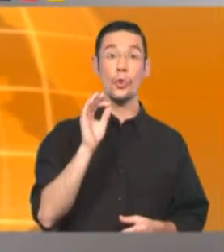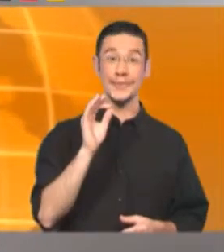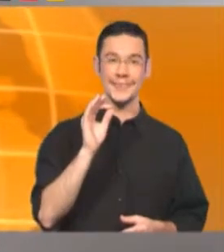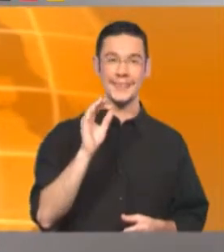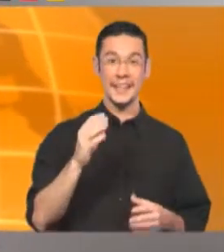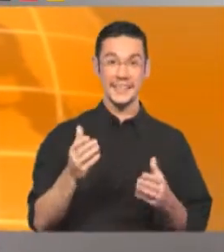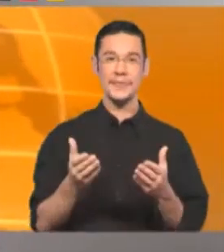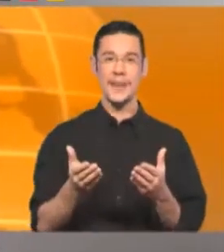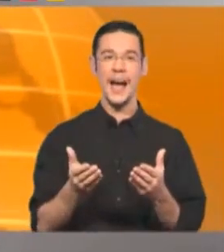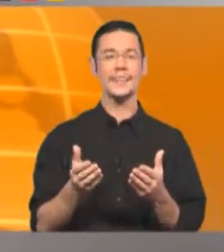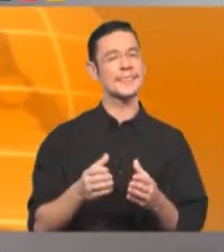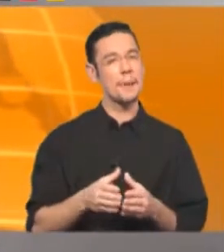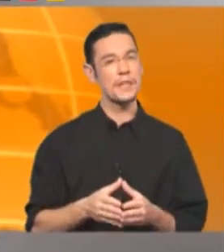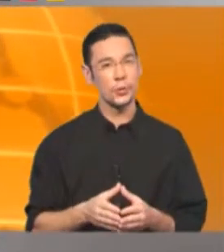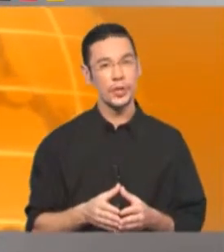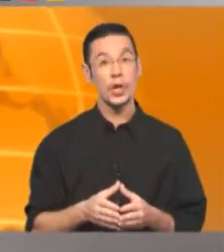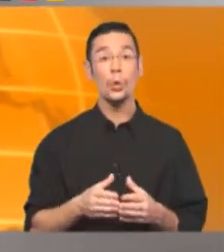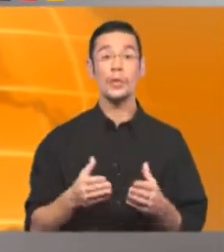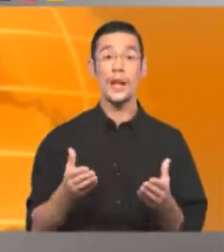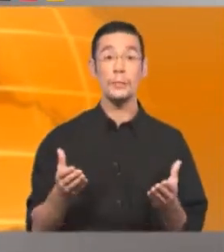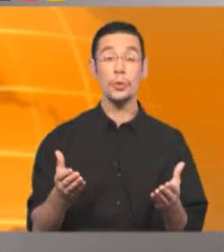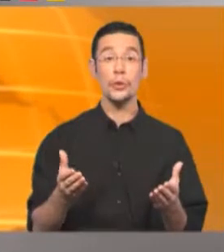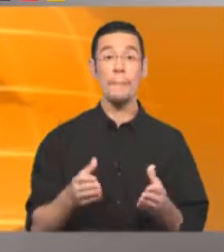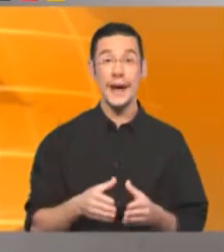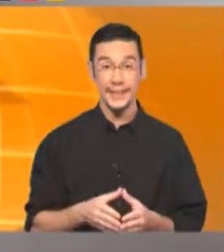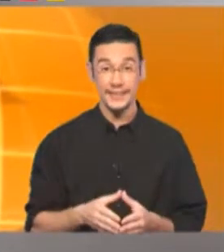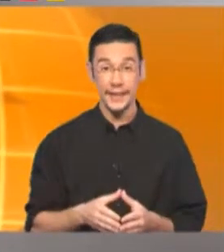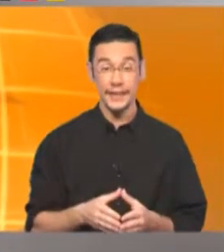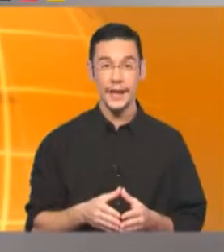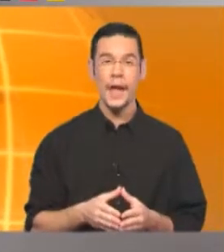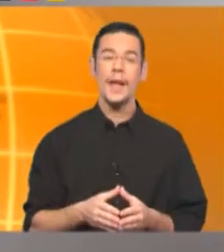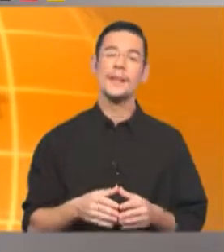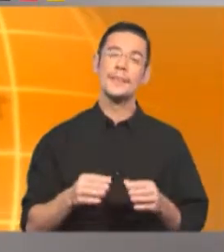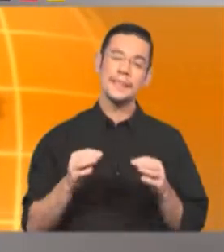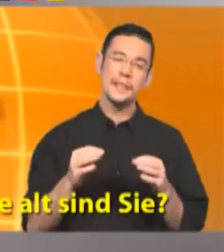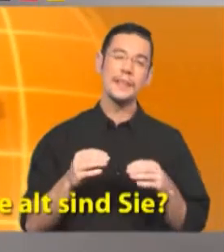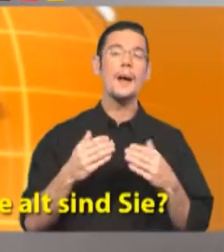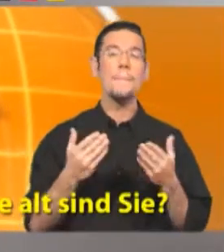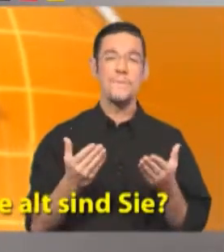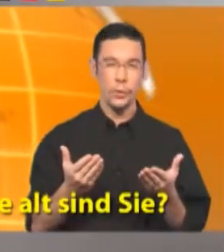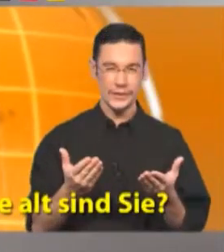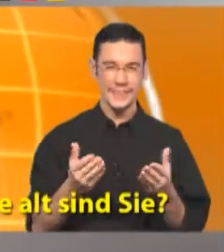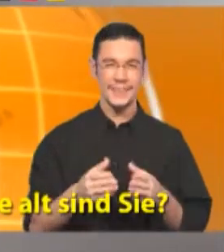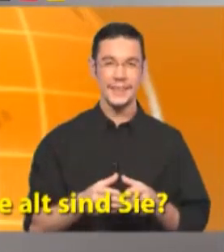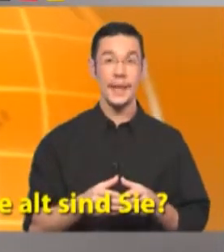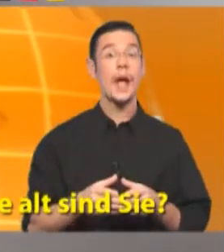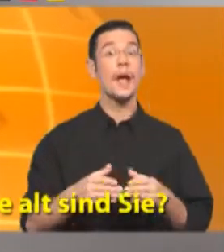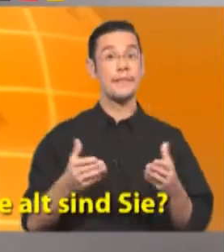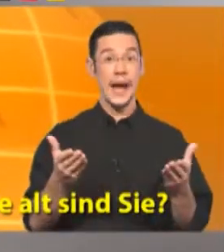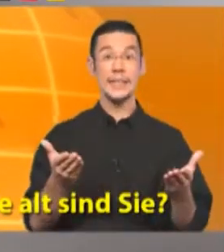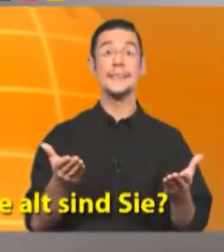Vorsicht! Diese Frage ist sehr persönlich und kann mitunter peinlich sein. Deswegen vorsichtig.